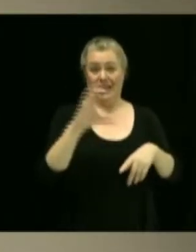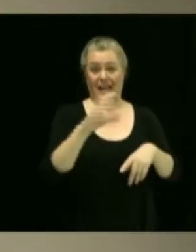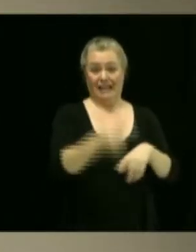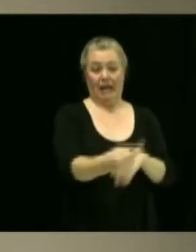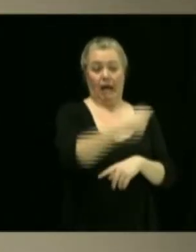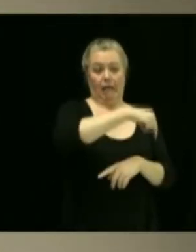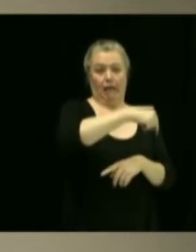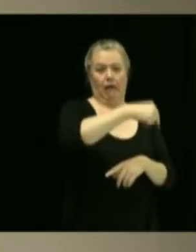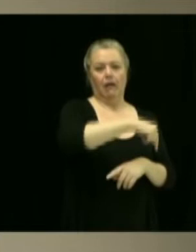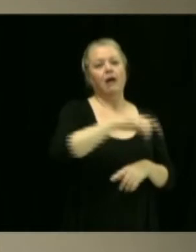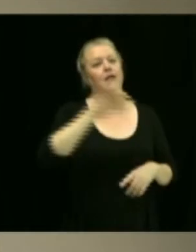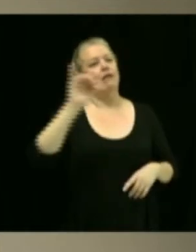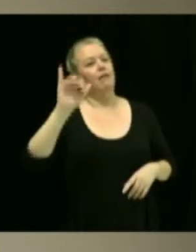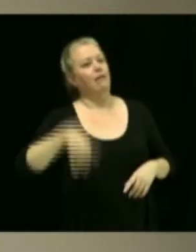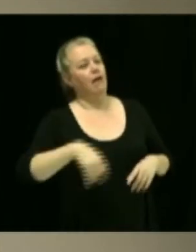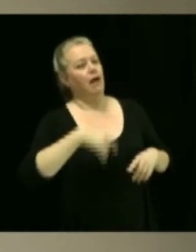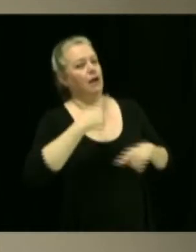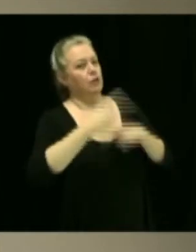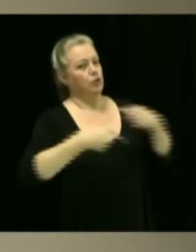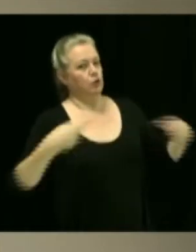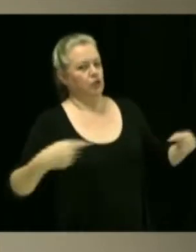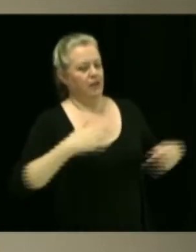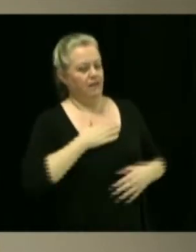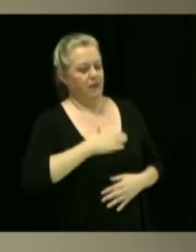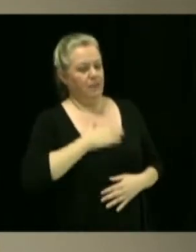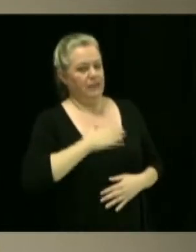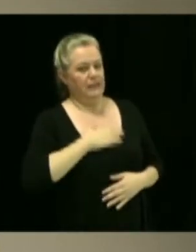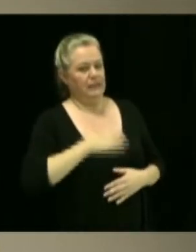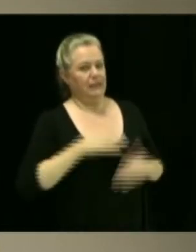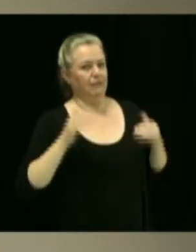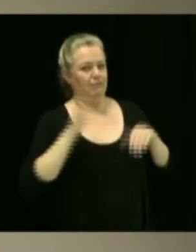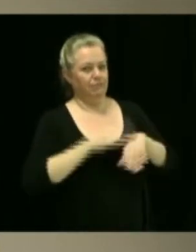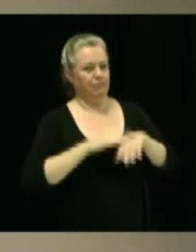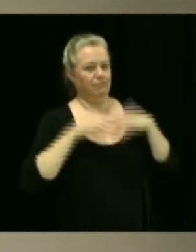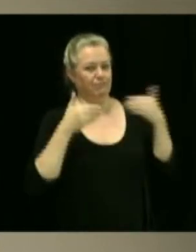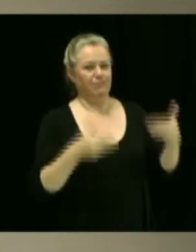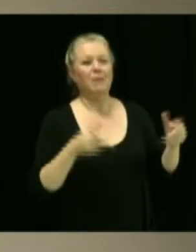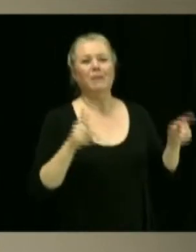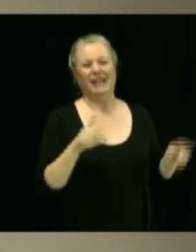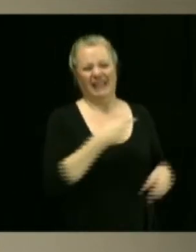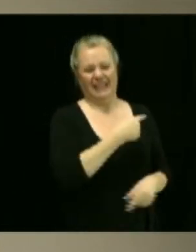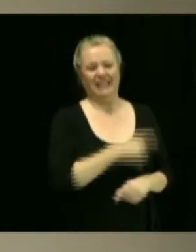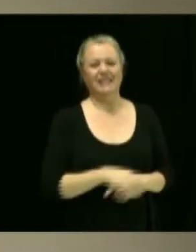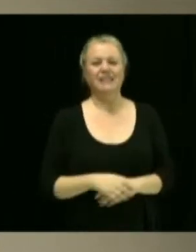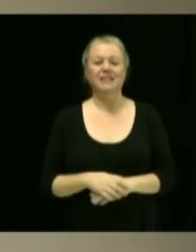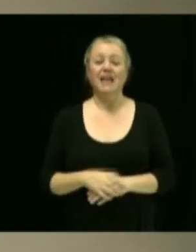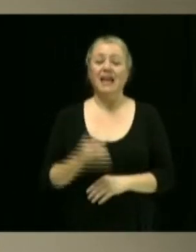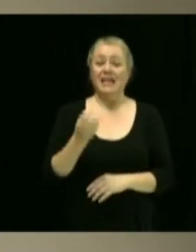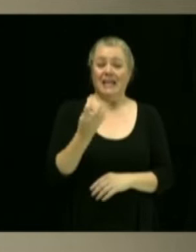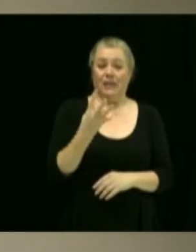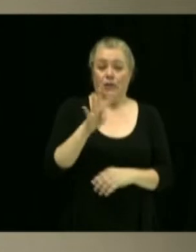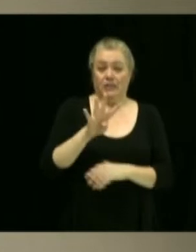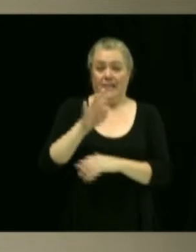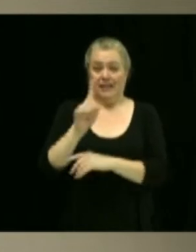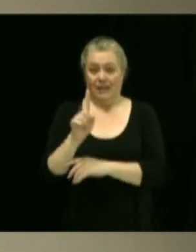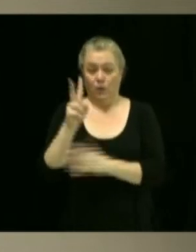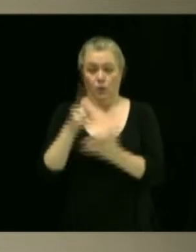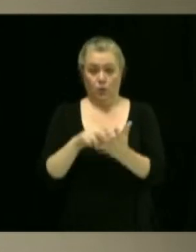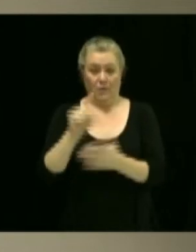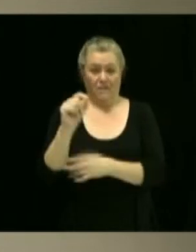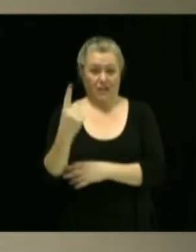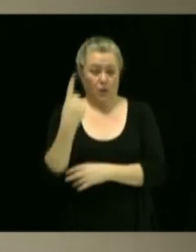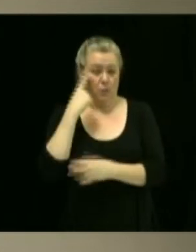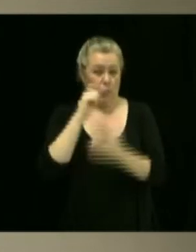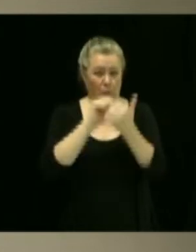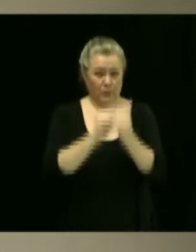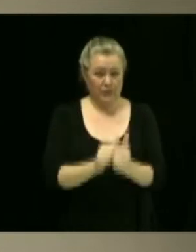donner l de Merci, Patrick. Adoption du projet de règlement 1441-2021 modifiant le règlement du zonage